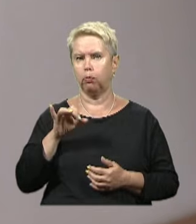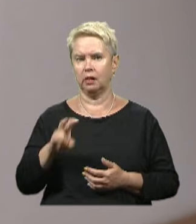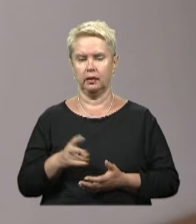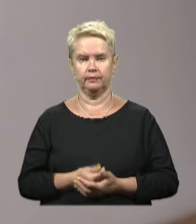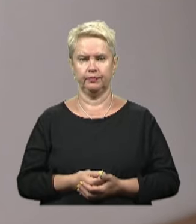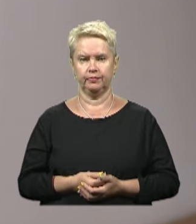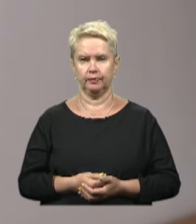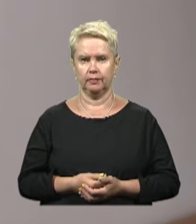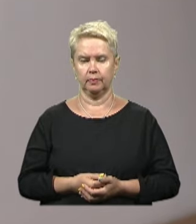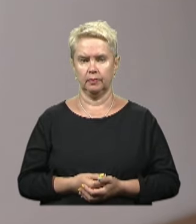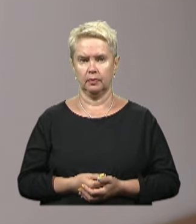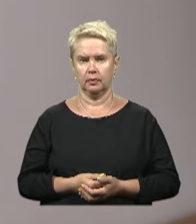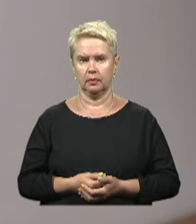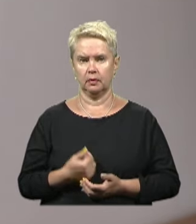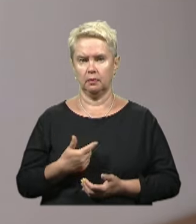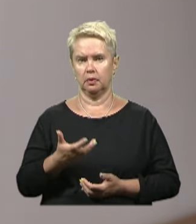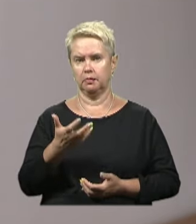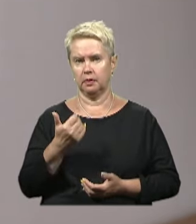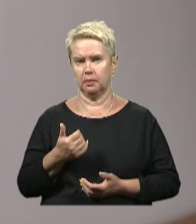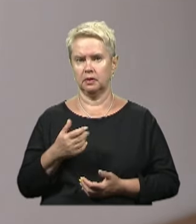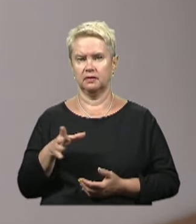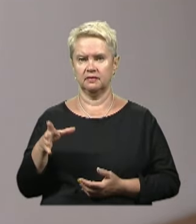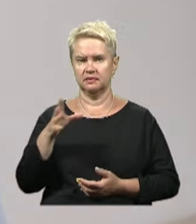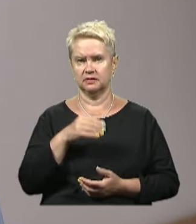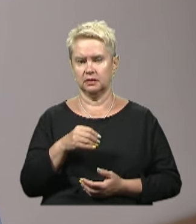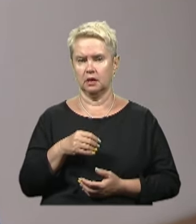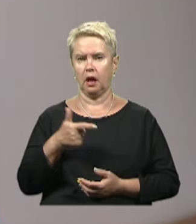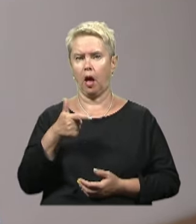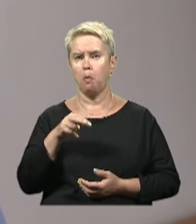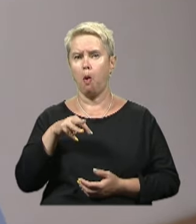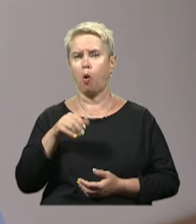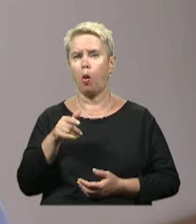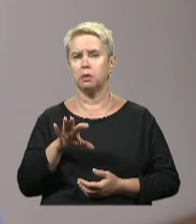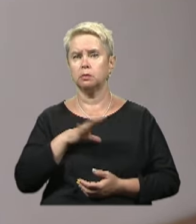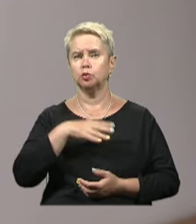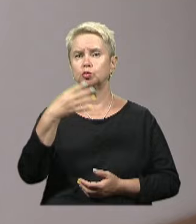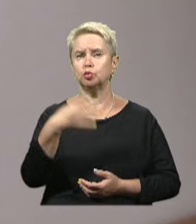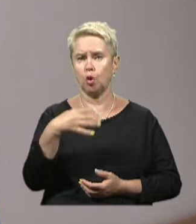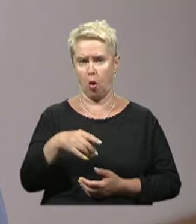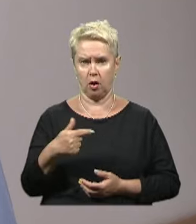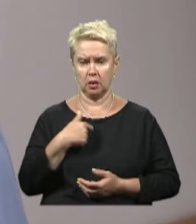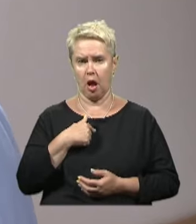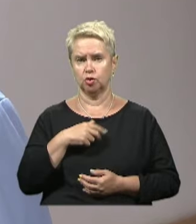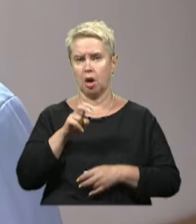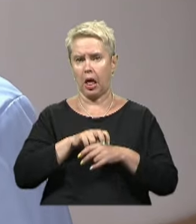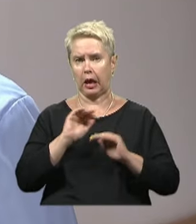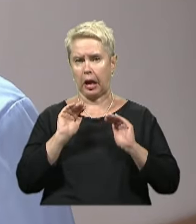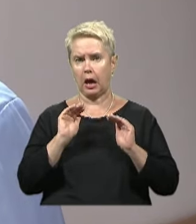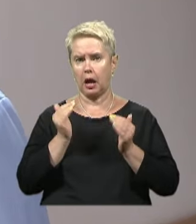його приймали влідим, з гемоглобіном сорок. І наші лікарі-аніматологи